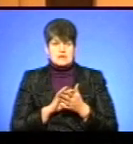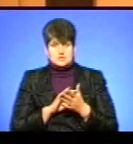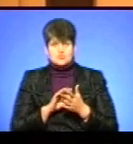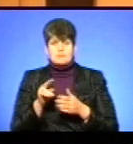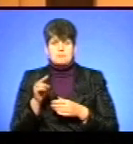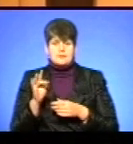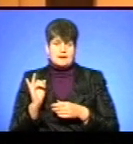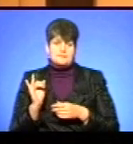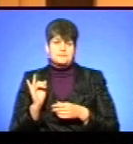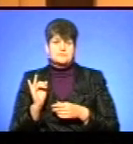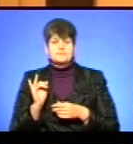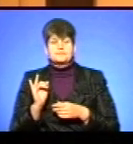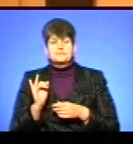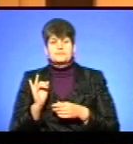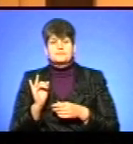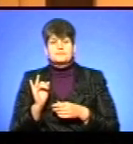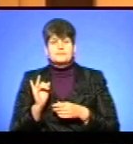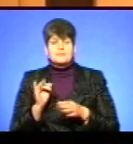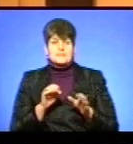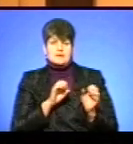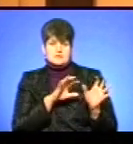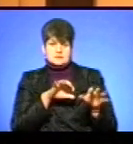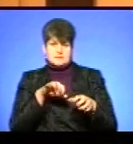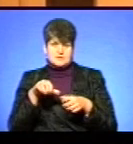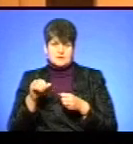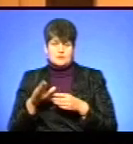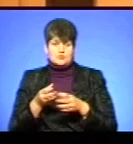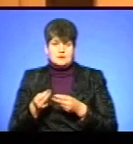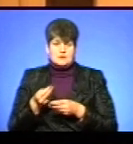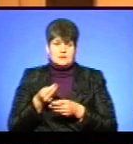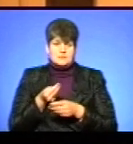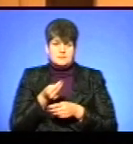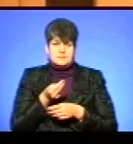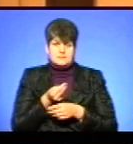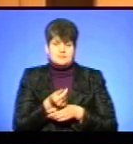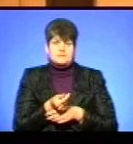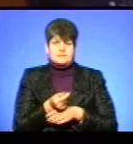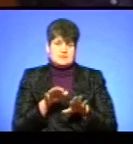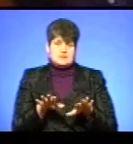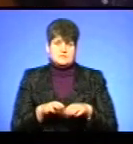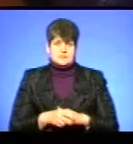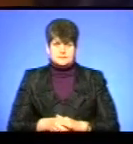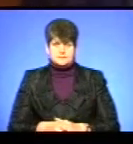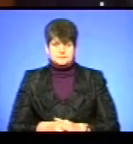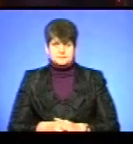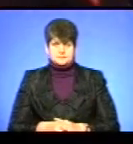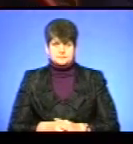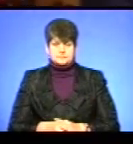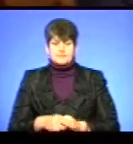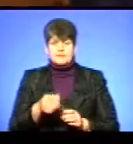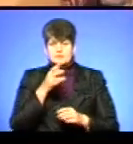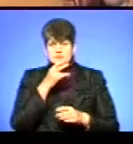відвантаженні буде розрахунок на місці». Під час